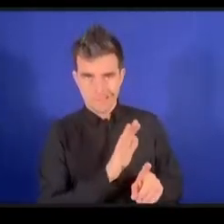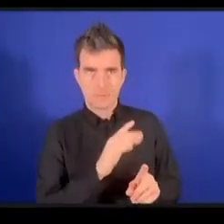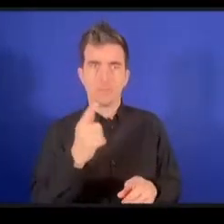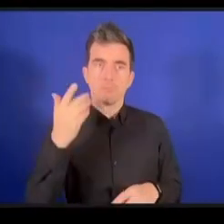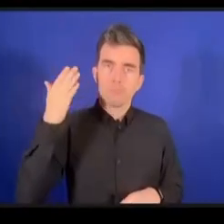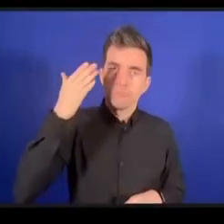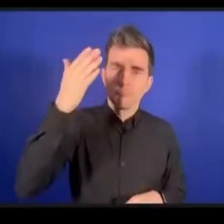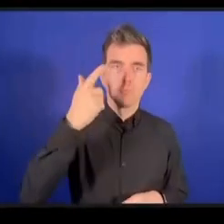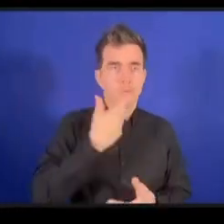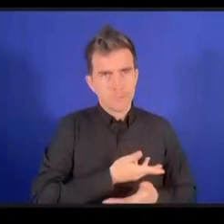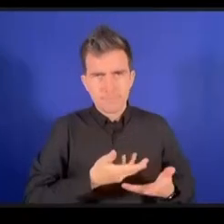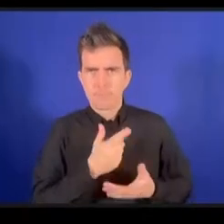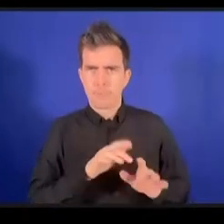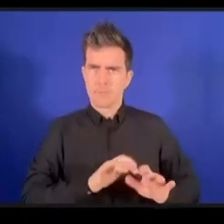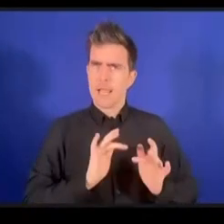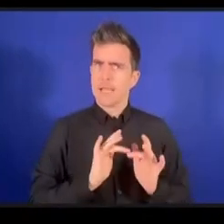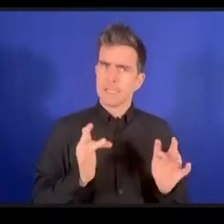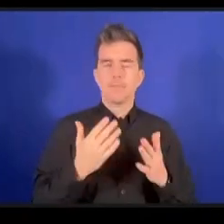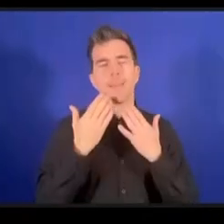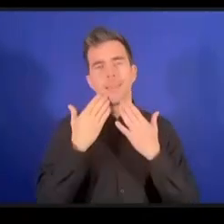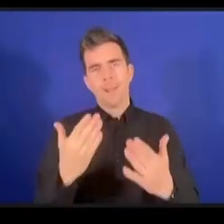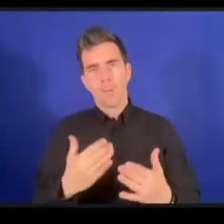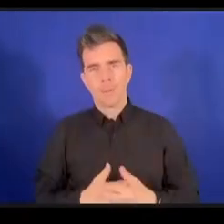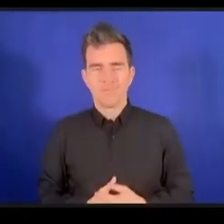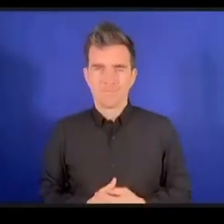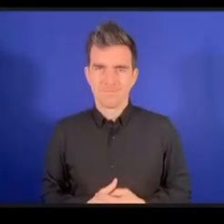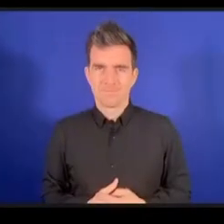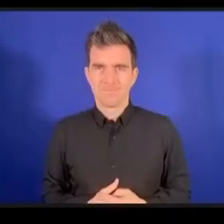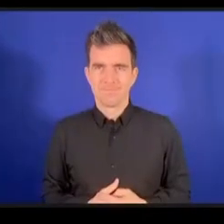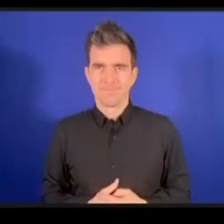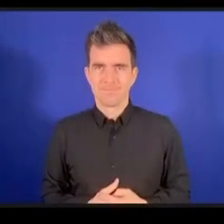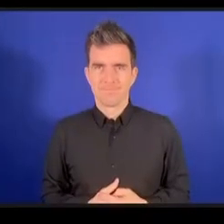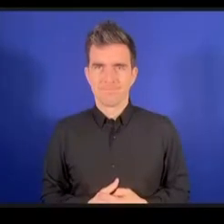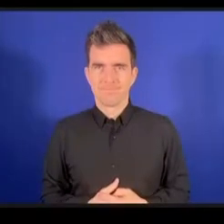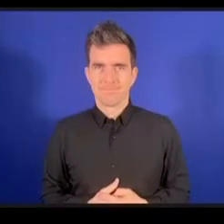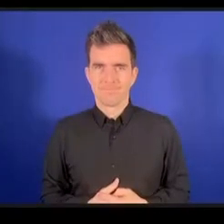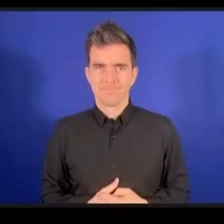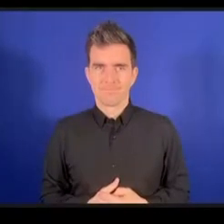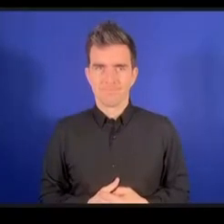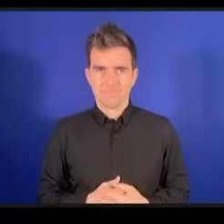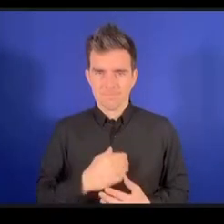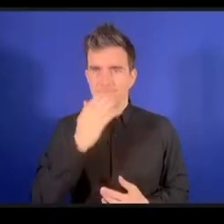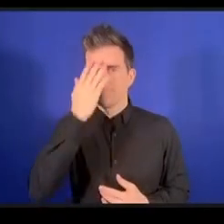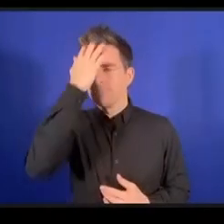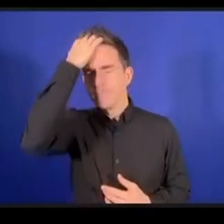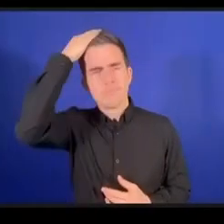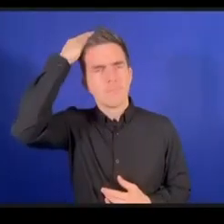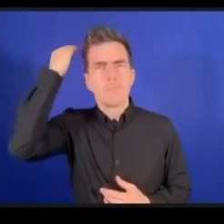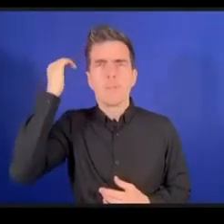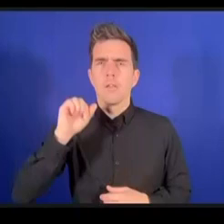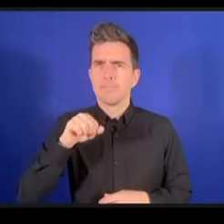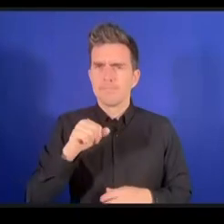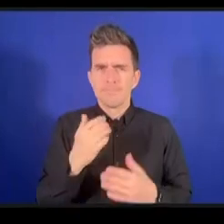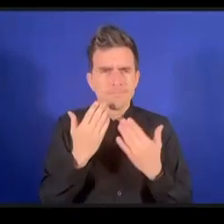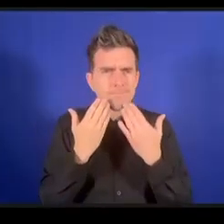نعطي صوتا بشأن نعطي صوتنا بشأن هذه الموضوعات